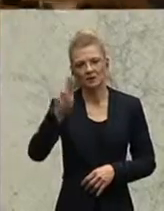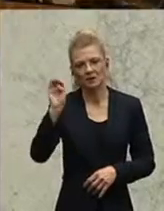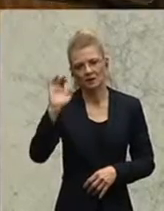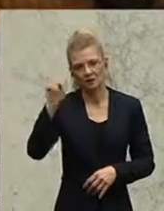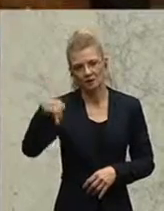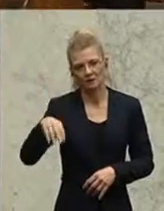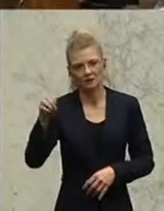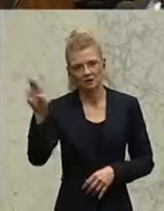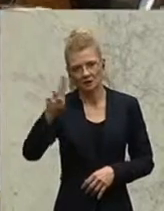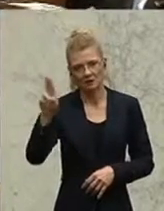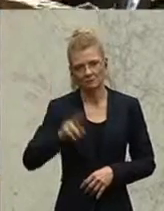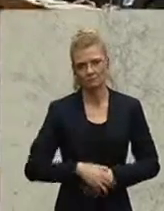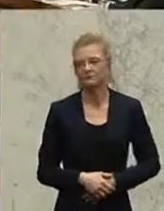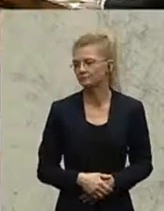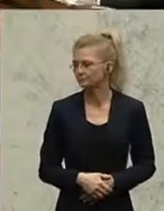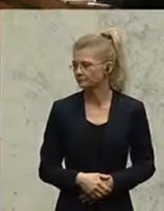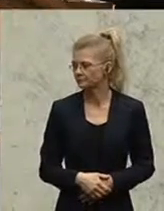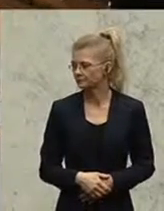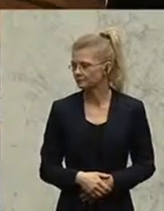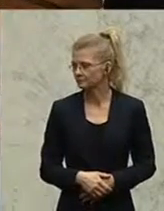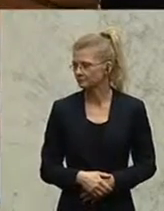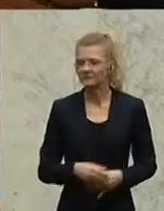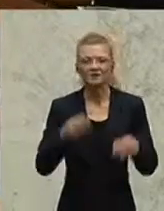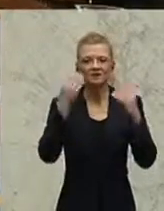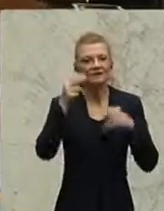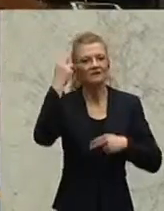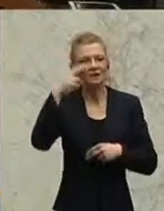Ministerium, wo Millionen Euro ohne Kontrolle vergeben würden. Registrierkassenpflicht Das Registrierkassenpflicht Kleinunternehmen. Registrierkassenpflicht